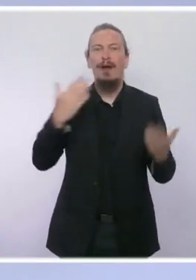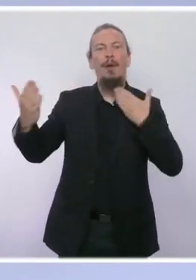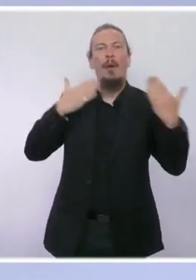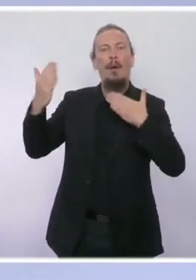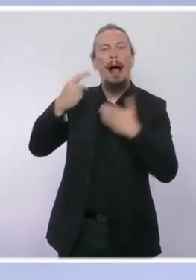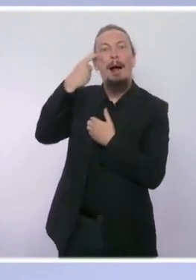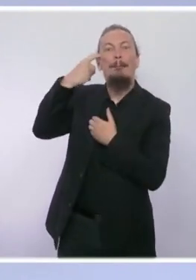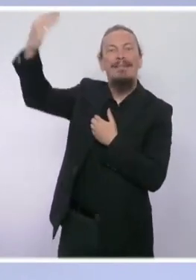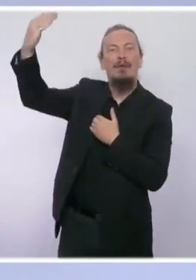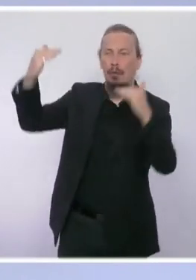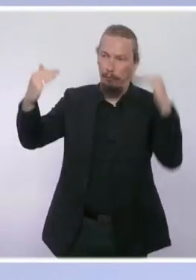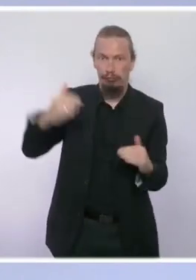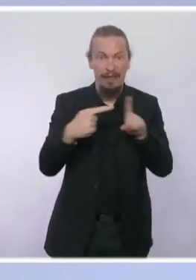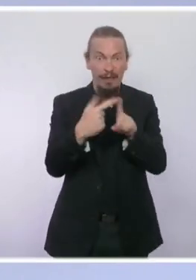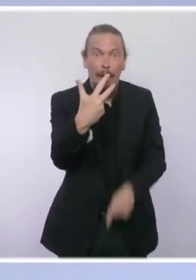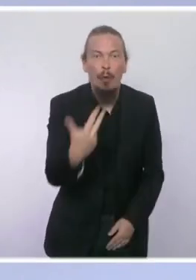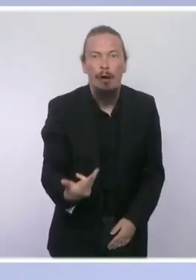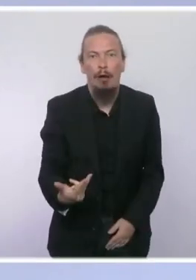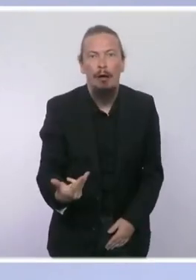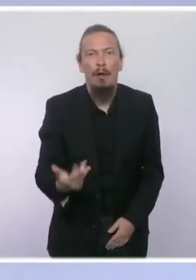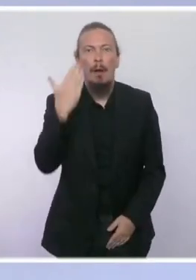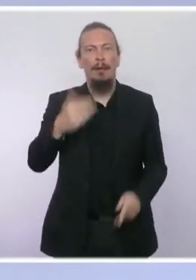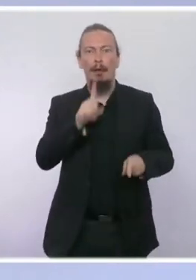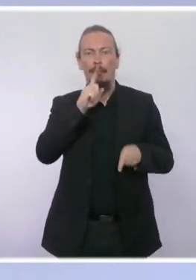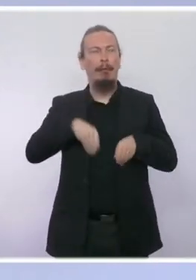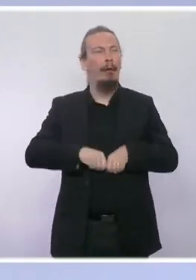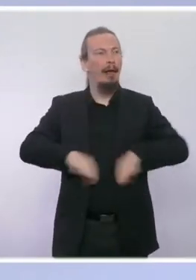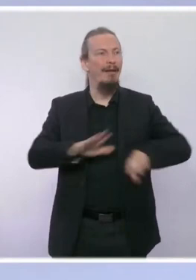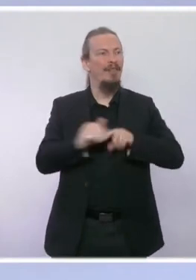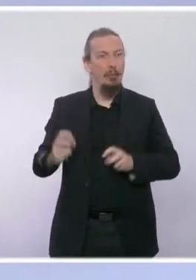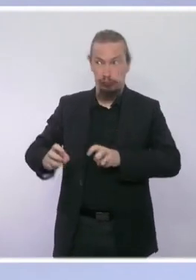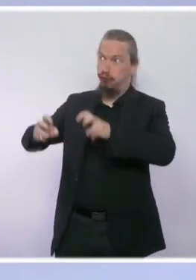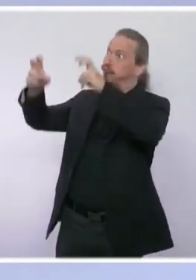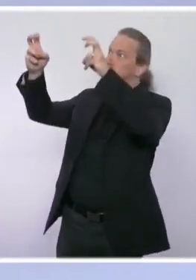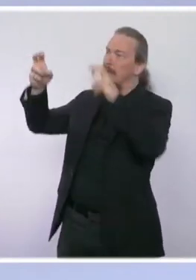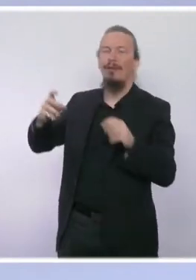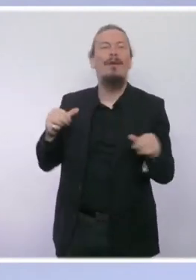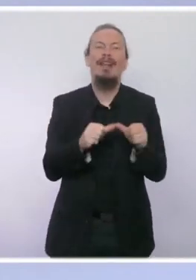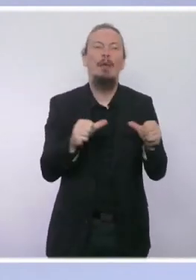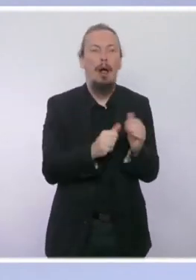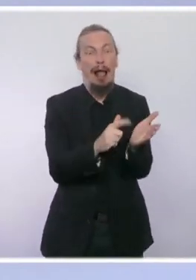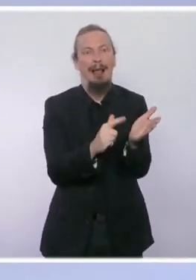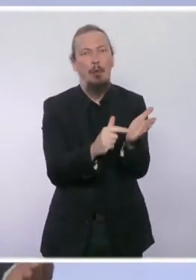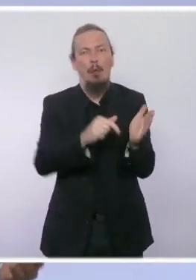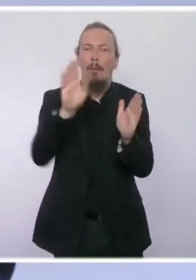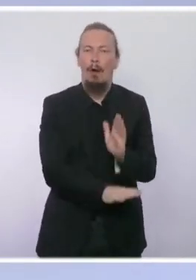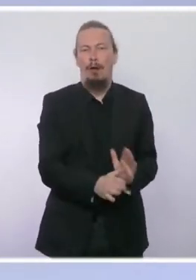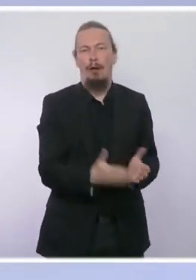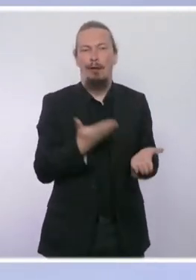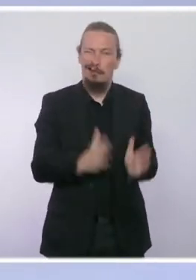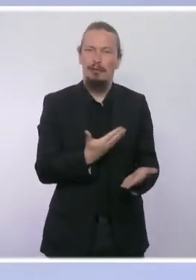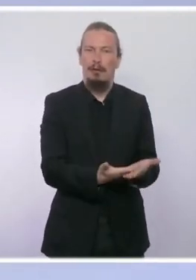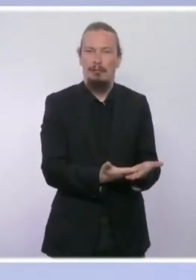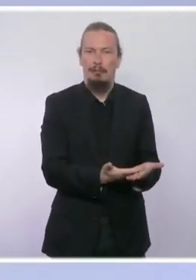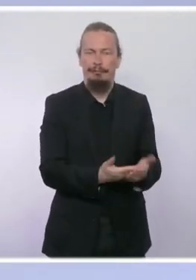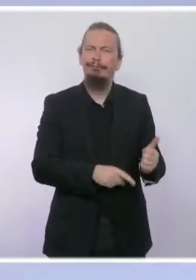que la hausse qui serait intervenue si nous ne prenions pas ces mesures qui sont des mesures de baisse de fiscalité. Il y a également la